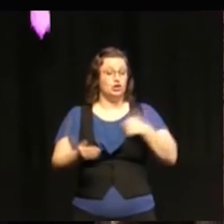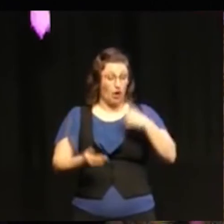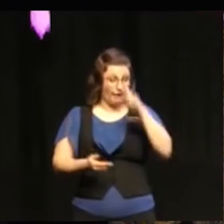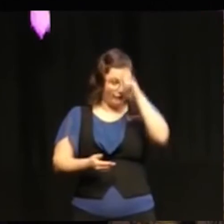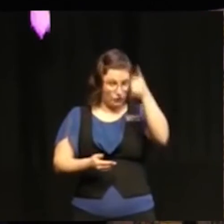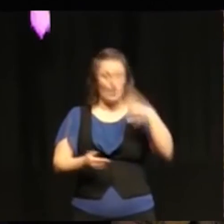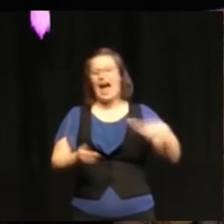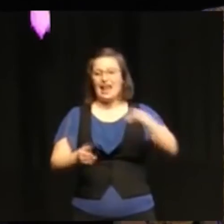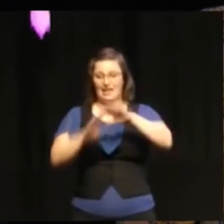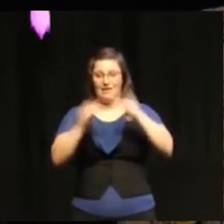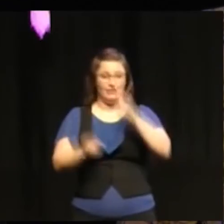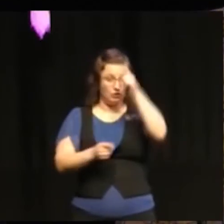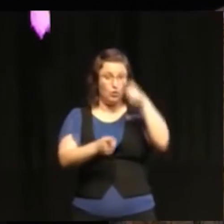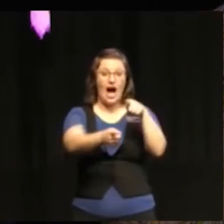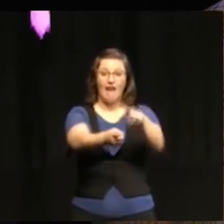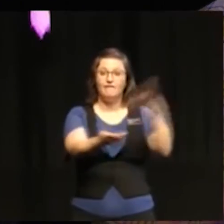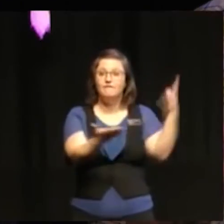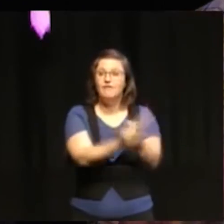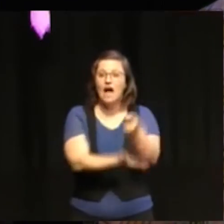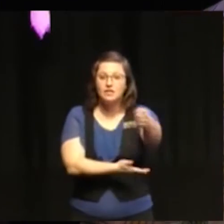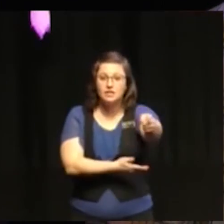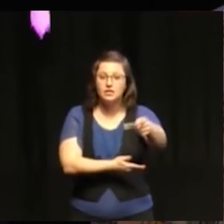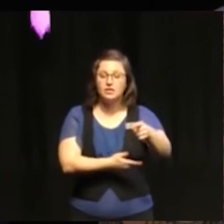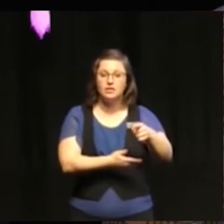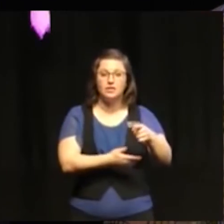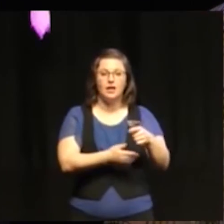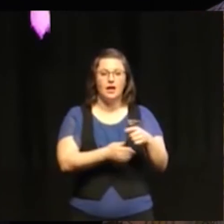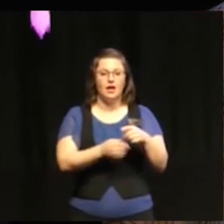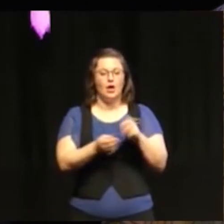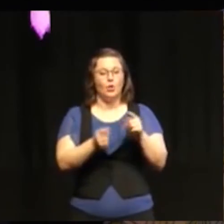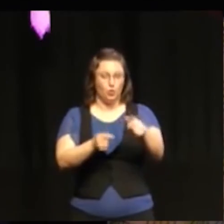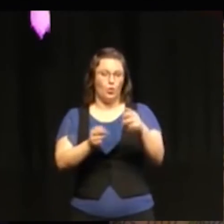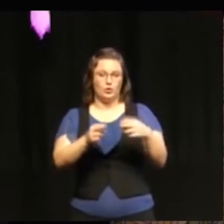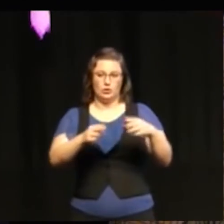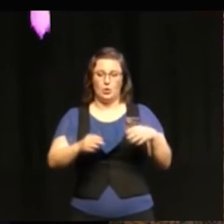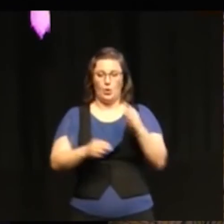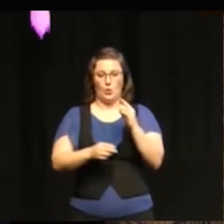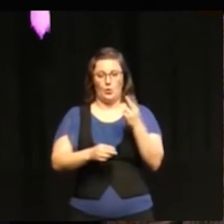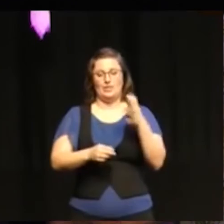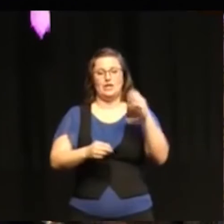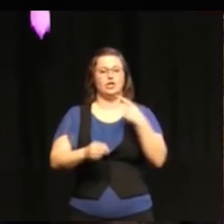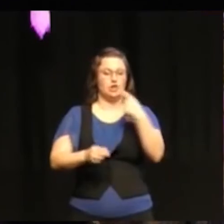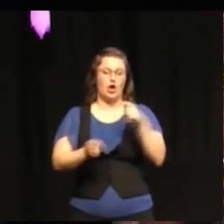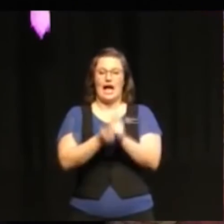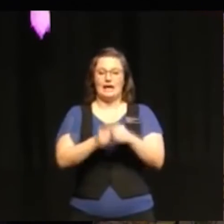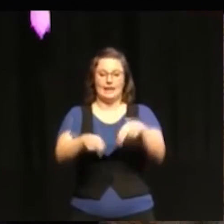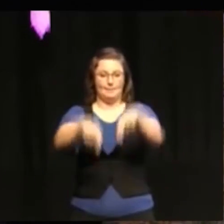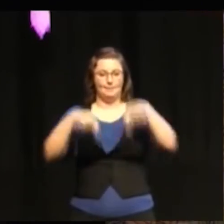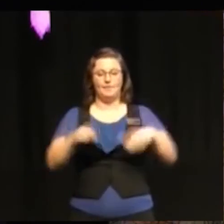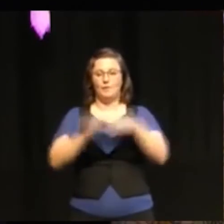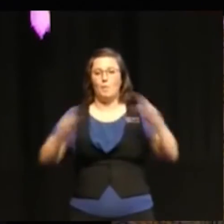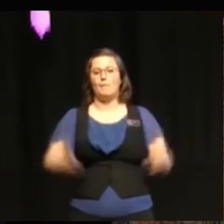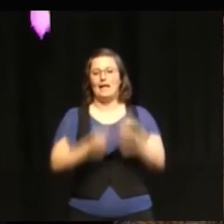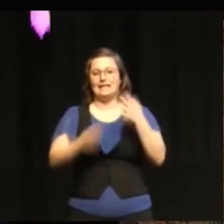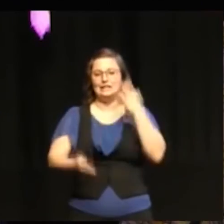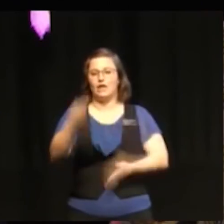perhaps to withdraw the US from the Paris agreement I think there was like a